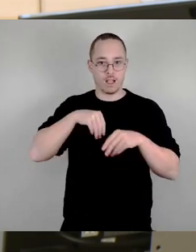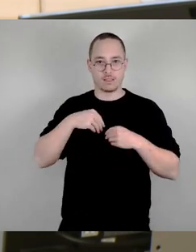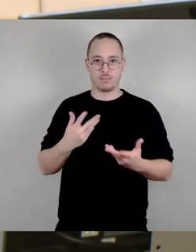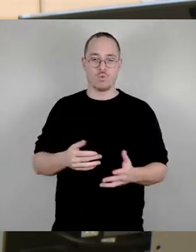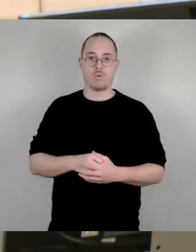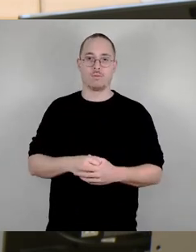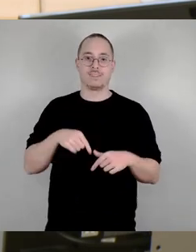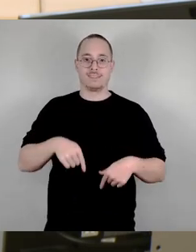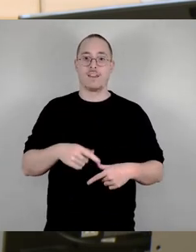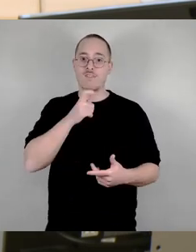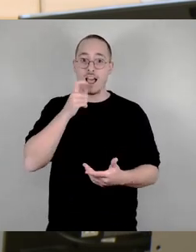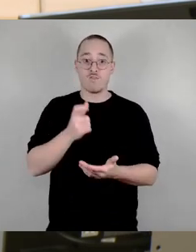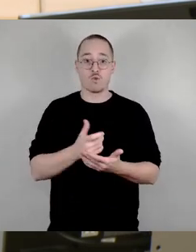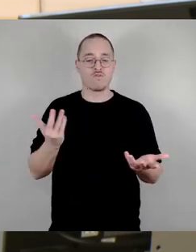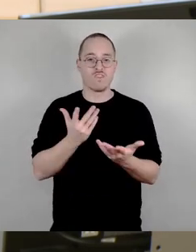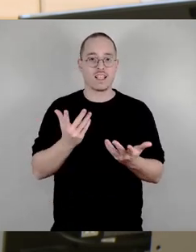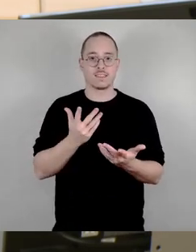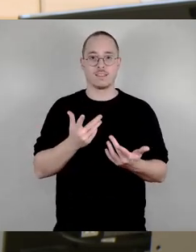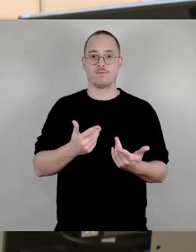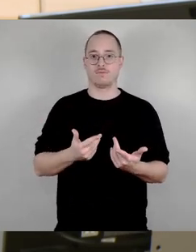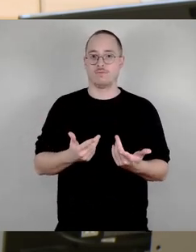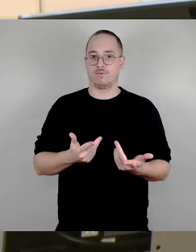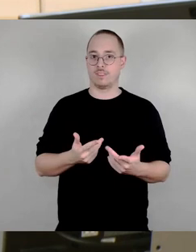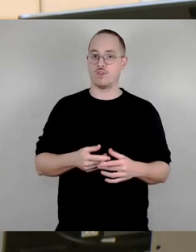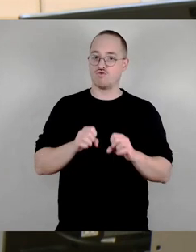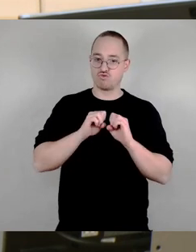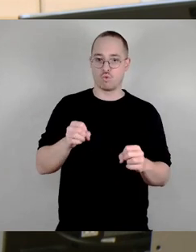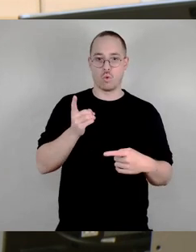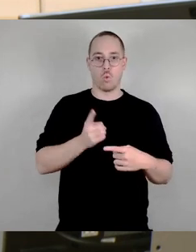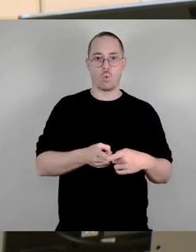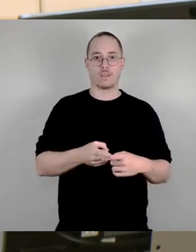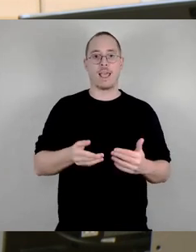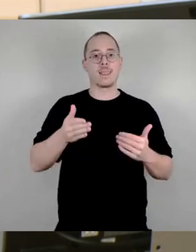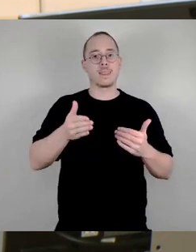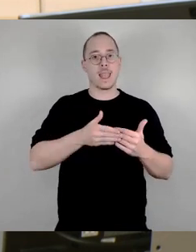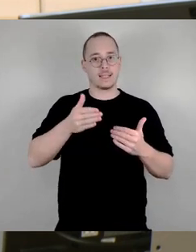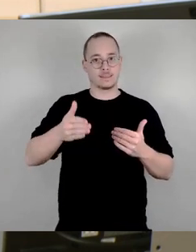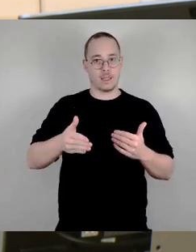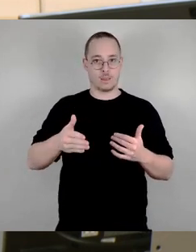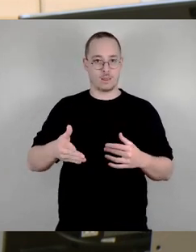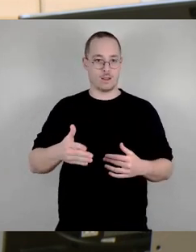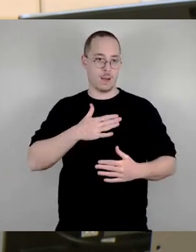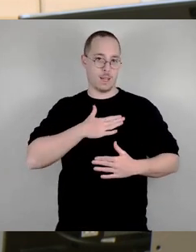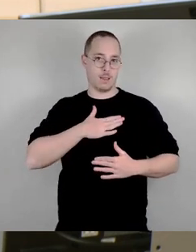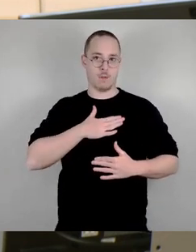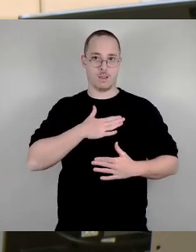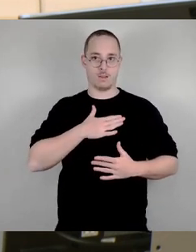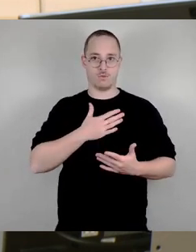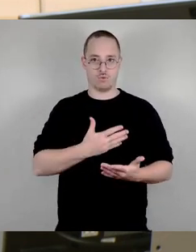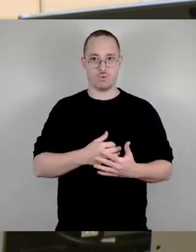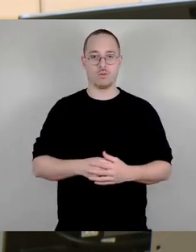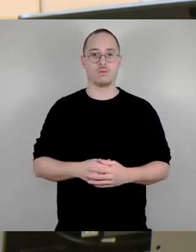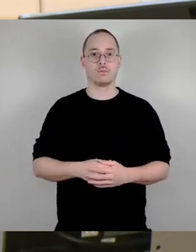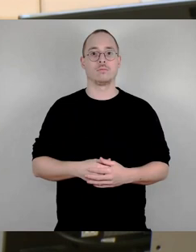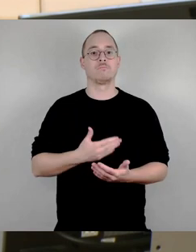genau dazu, sagt unser erster Punkt, geben wir ein ganz klares Bekenntnis, ein ganz klares